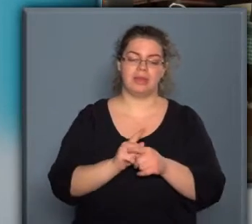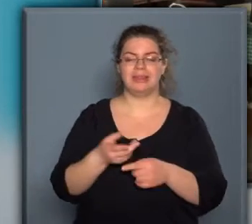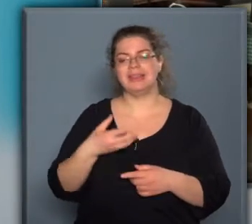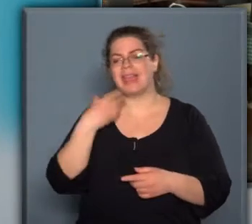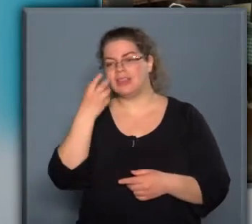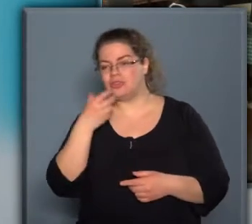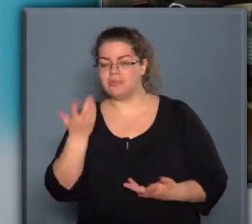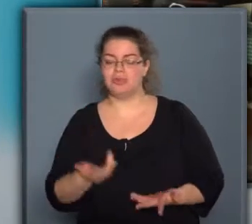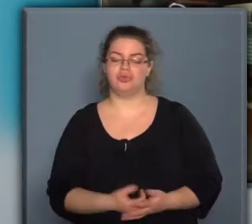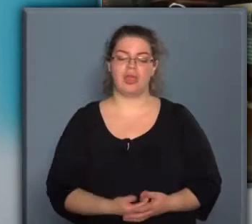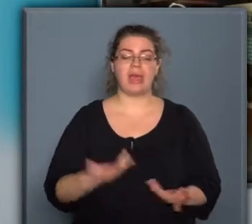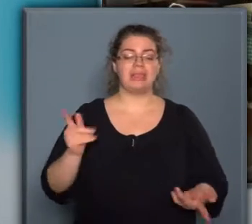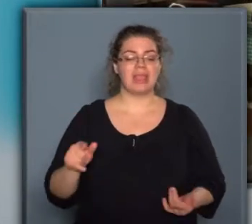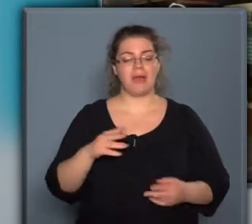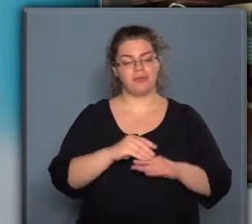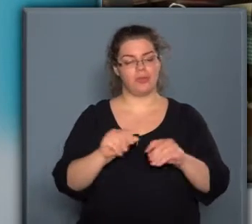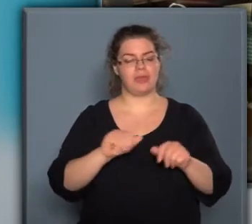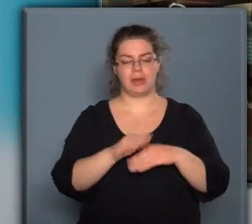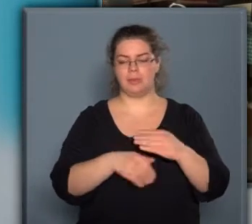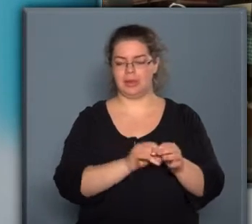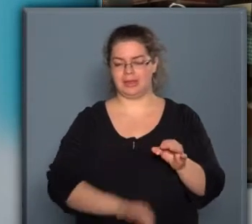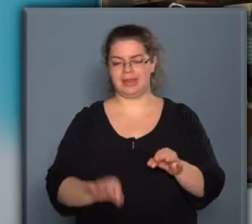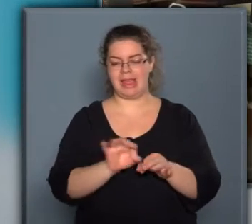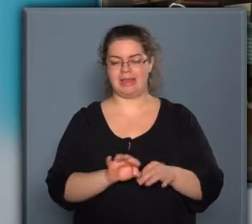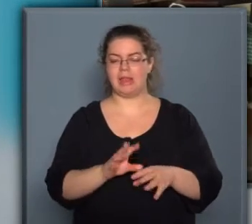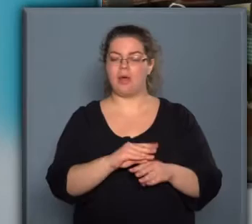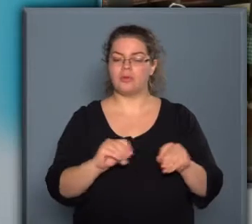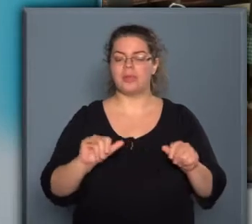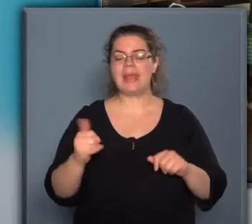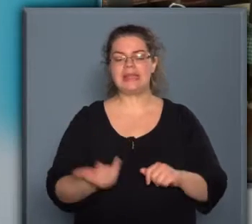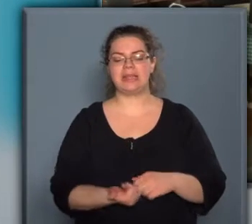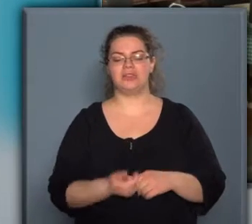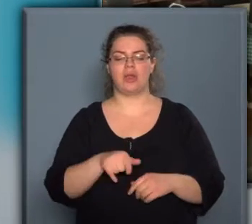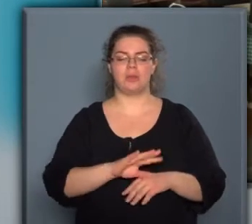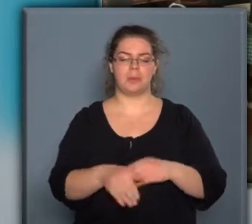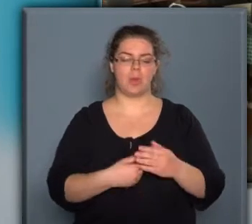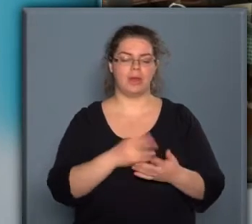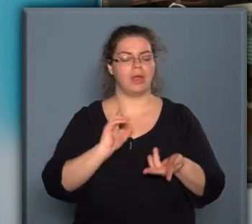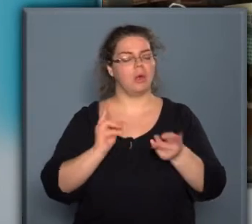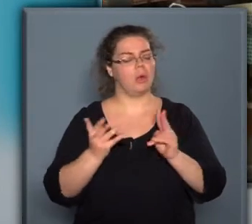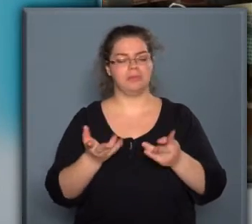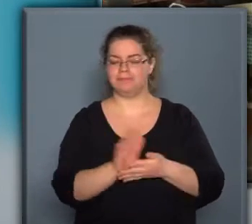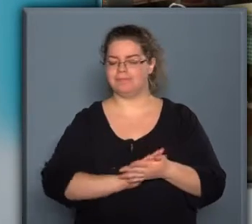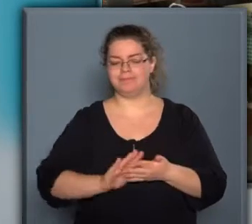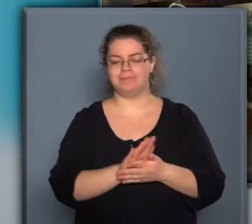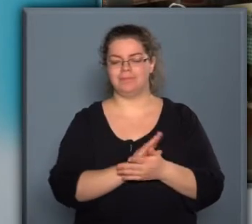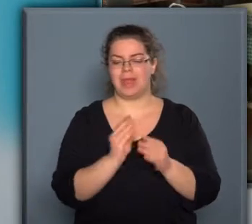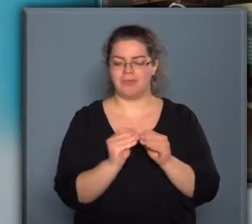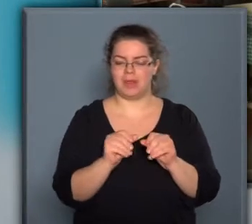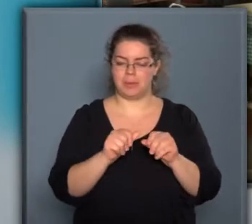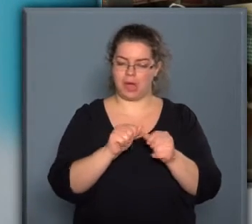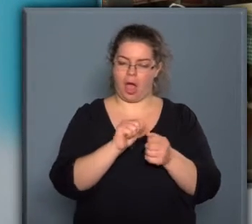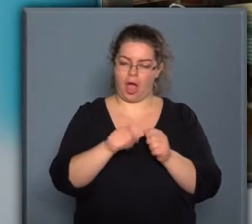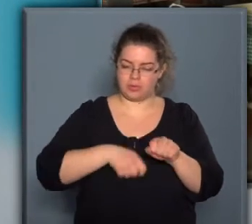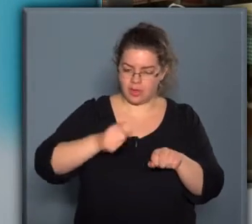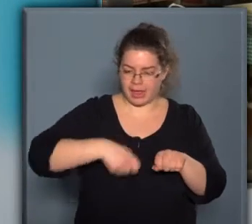enyhén csípőset. A fűszerem múlik az egész. A fűszerem illetve azon múlik, hogy milyen finomra daráljuk